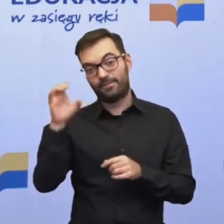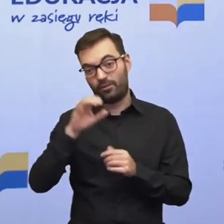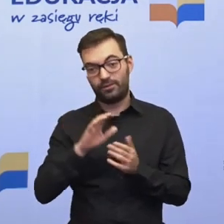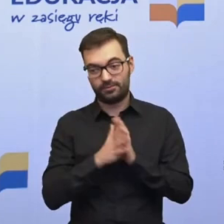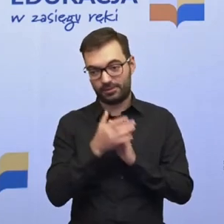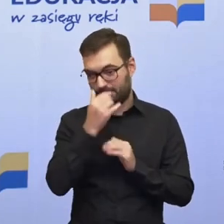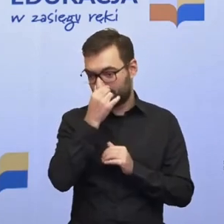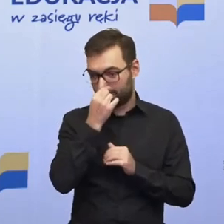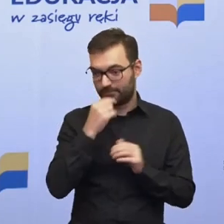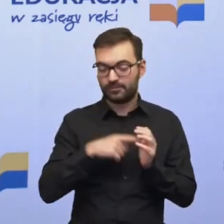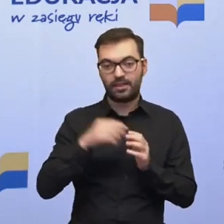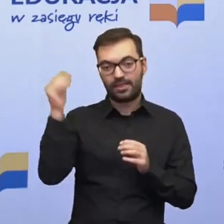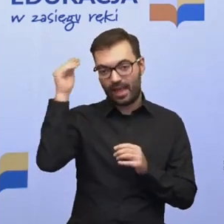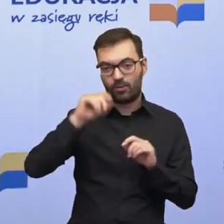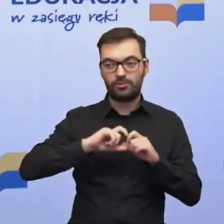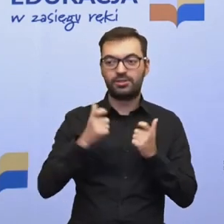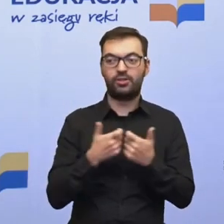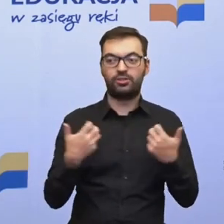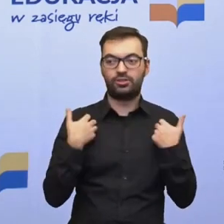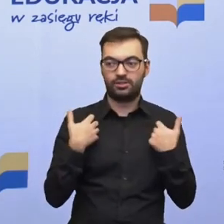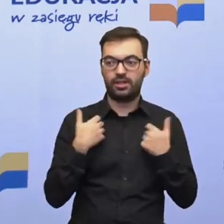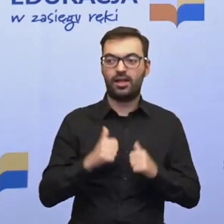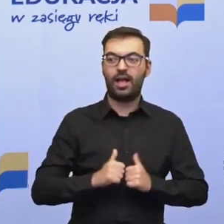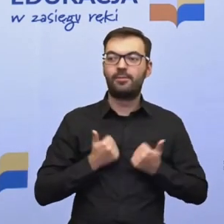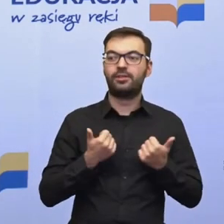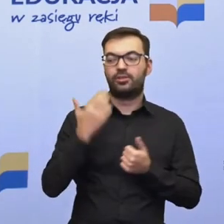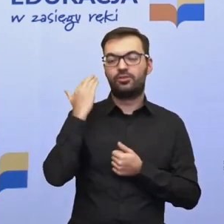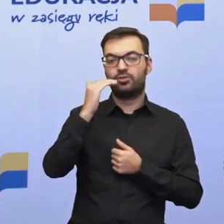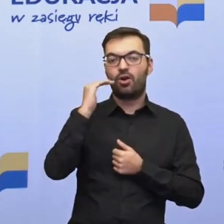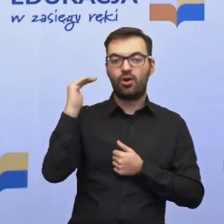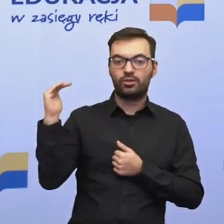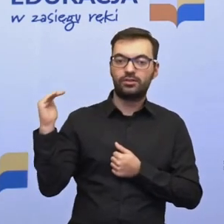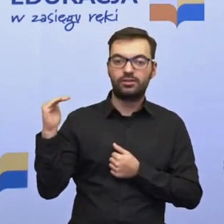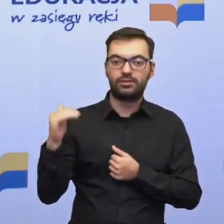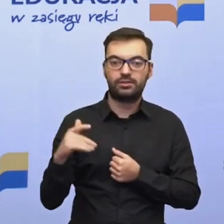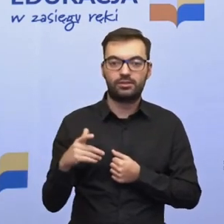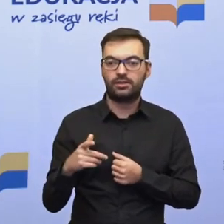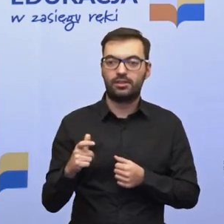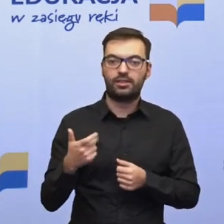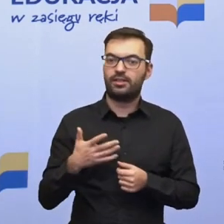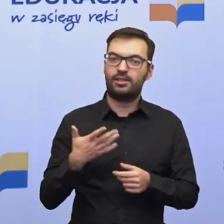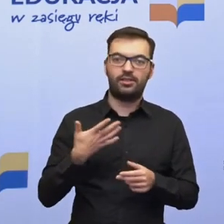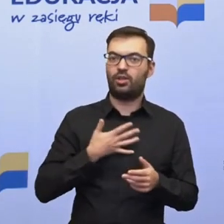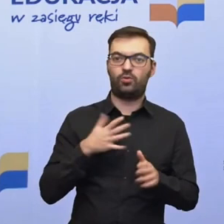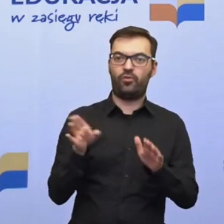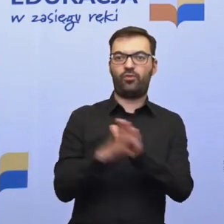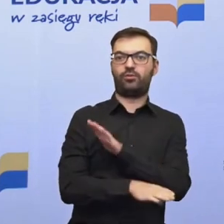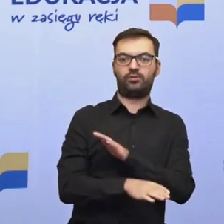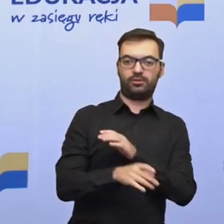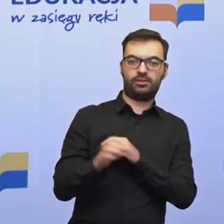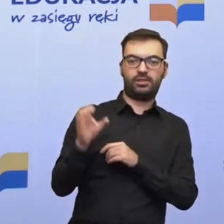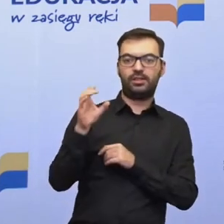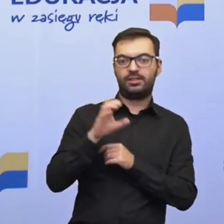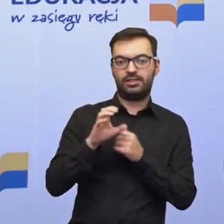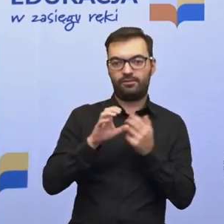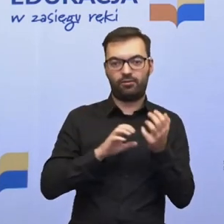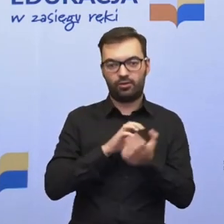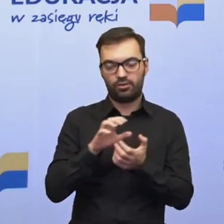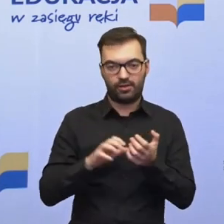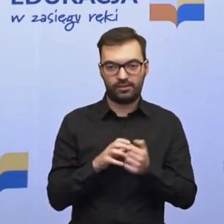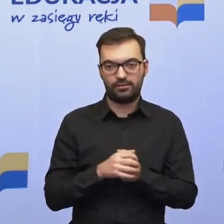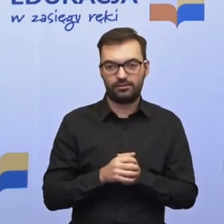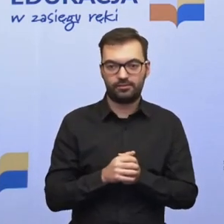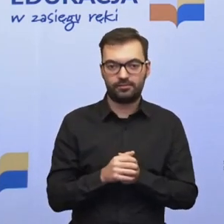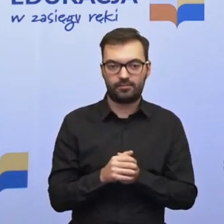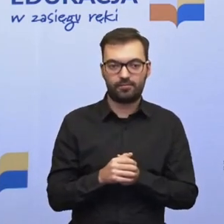też te uczenie się przez całe życie, by osoby dorosłe nie były też wykluczone z cyfrowej rzeczywistości,